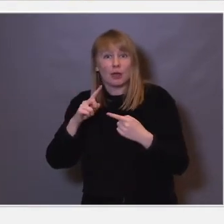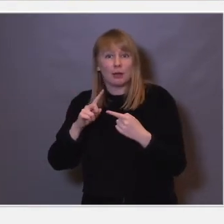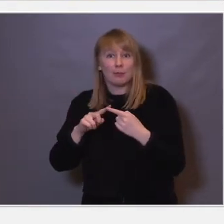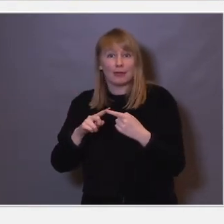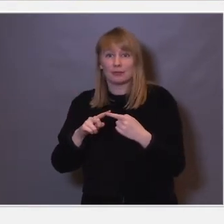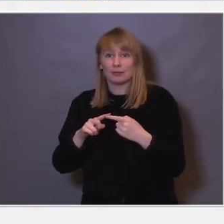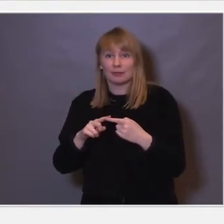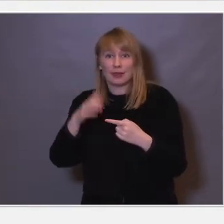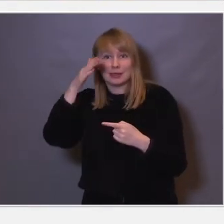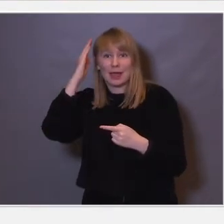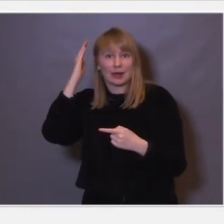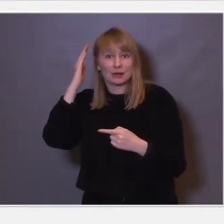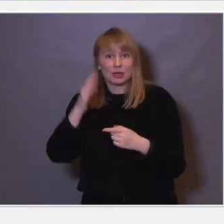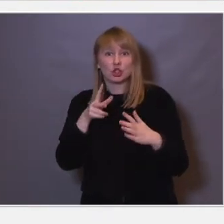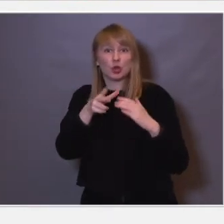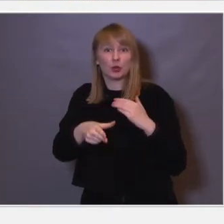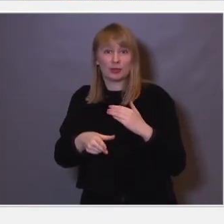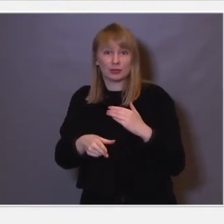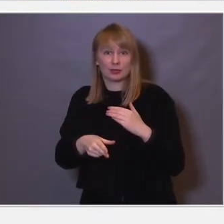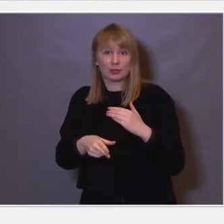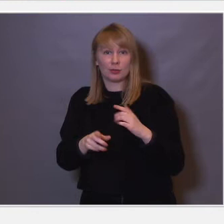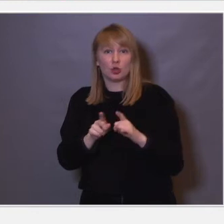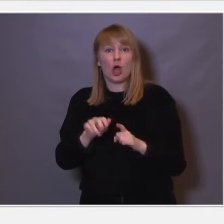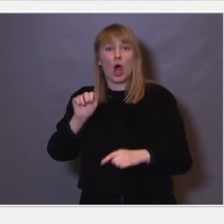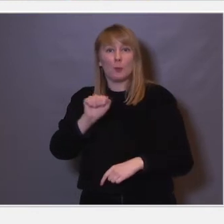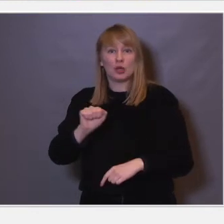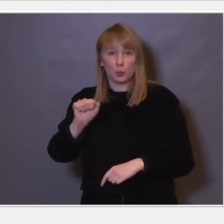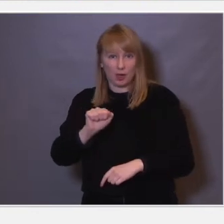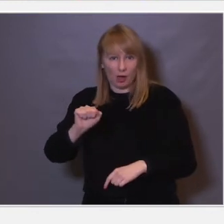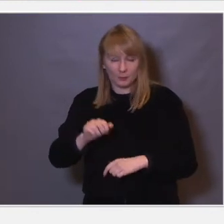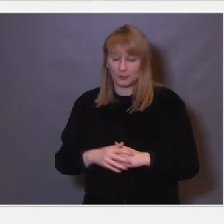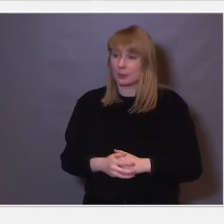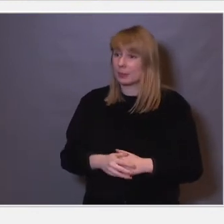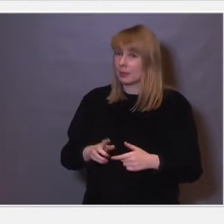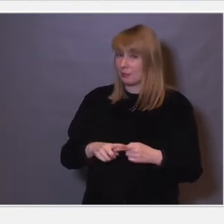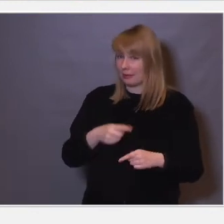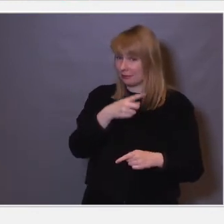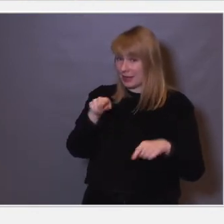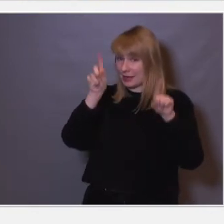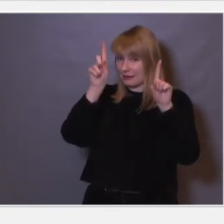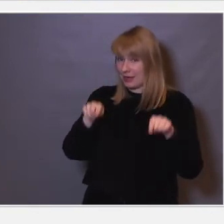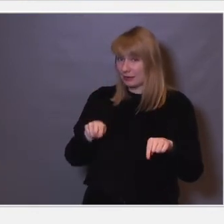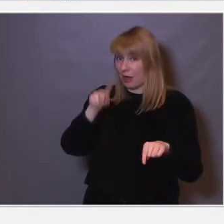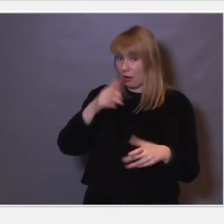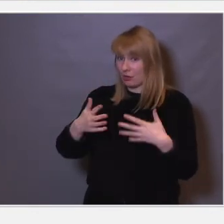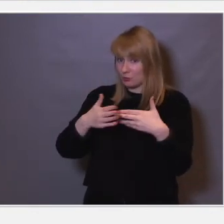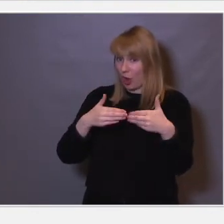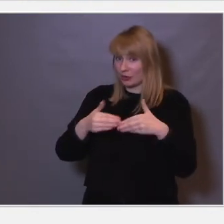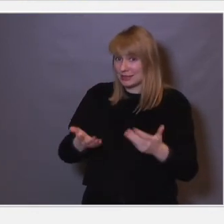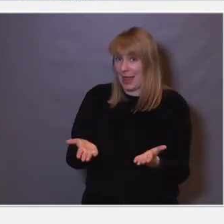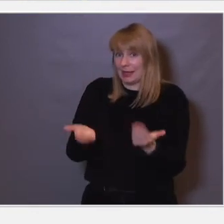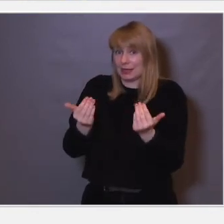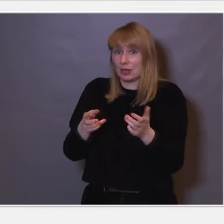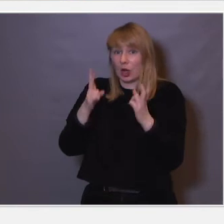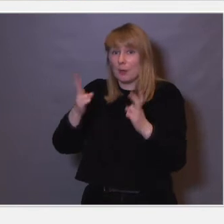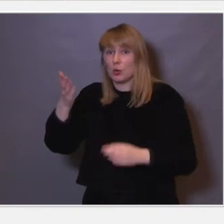med det lenger, for hjernen har sluttet å se med det øyet. Og det kalles for amblyopia. Men så vet dere at dette her kan jo faktisk behandles ganske enkelt med å sette